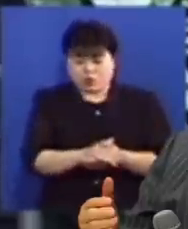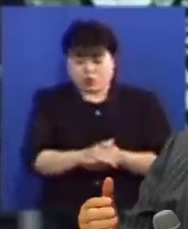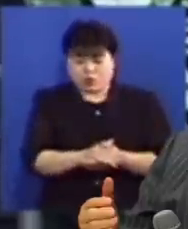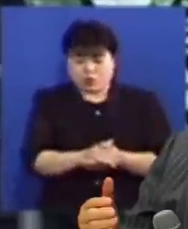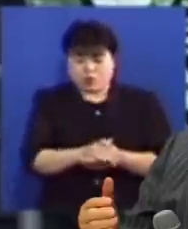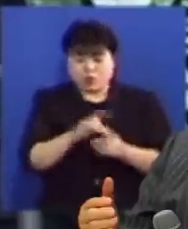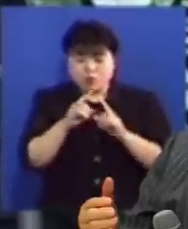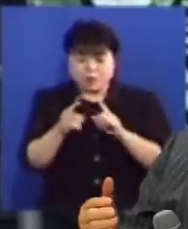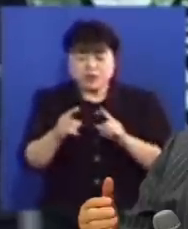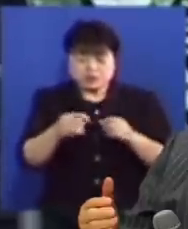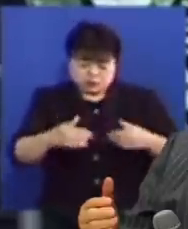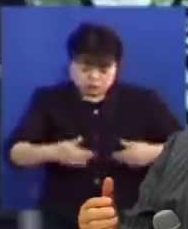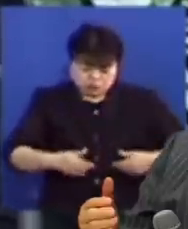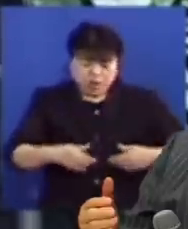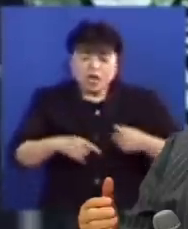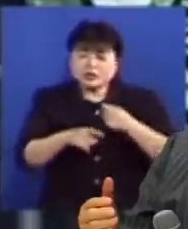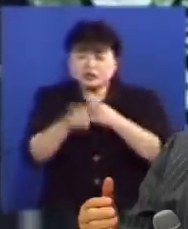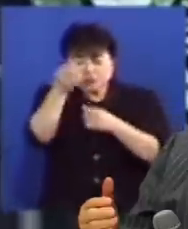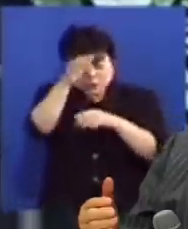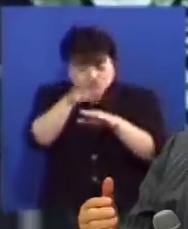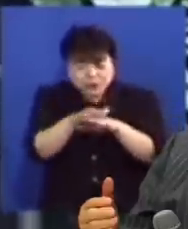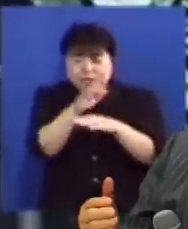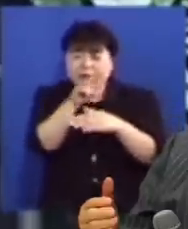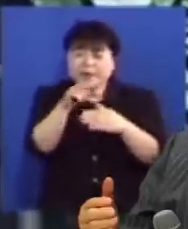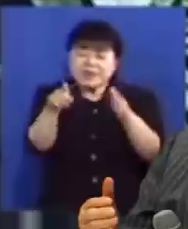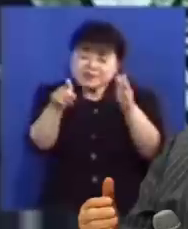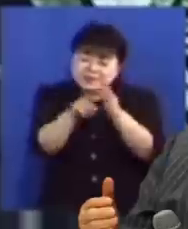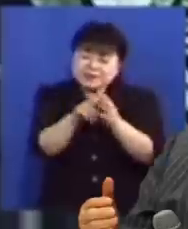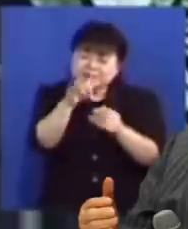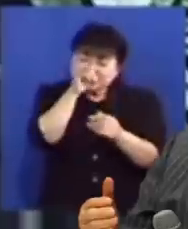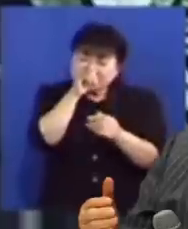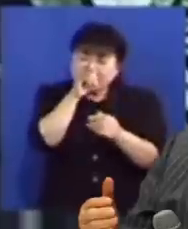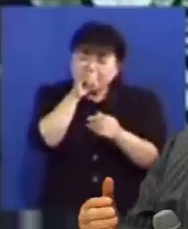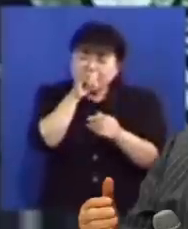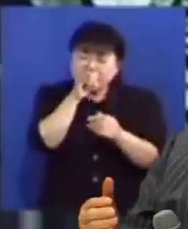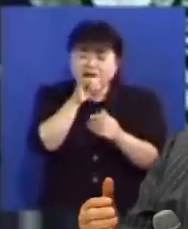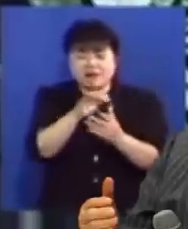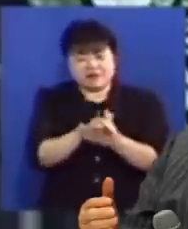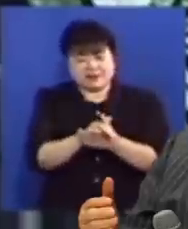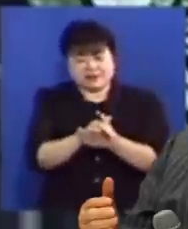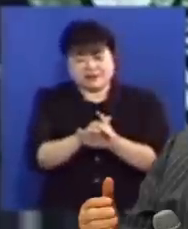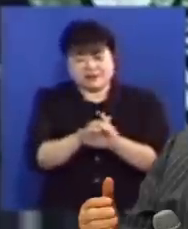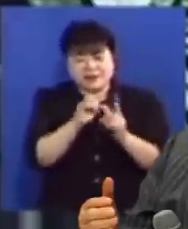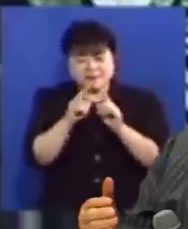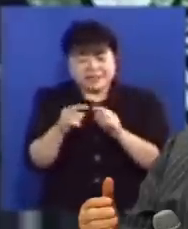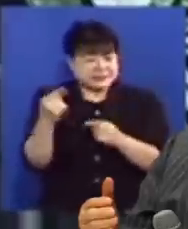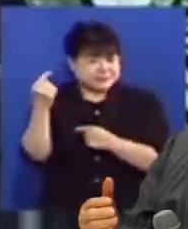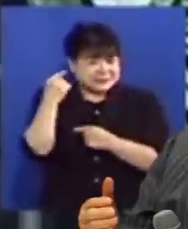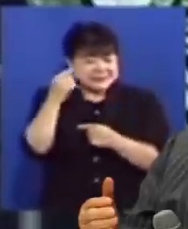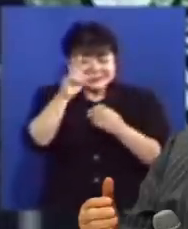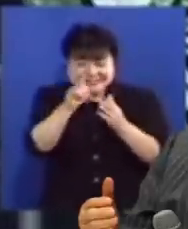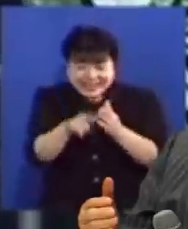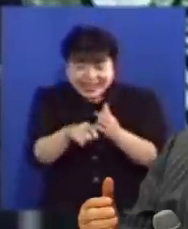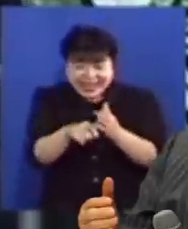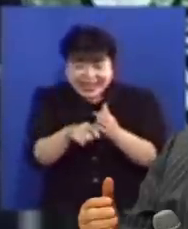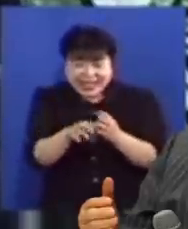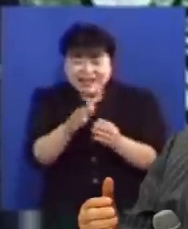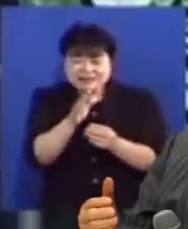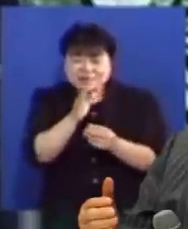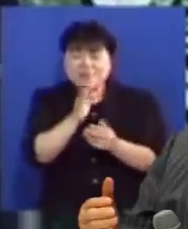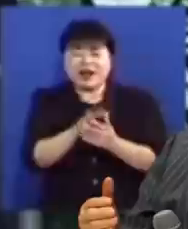말씀하는 것이 필요하냐면 성도들이 마음에 믿음이 있어도 막연한 믿음인데 말씀을 들으면 그것을